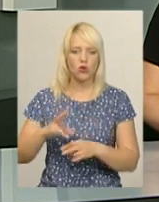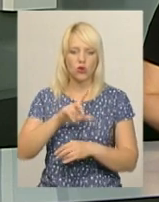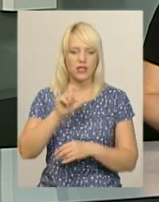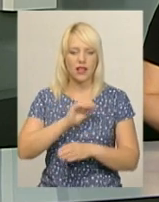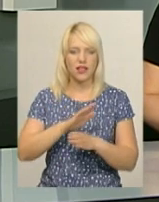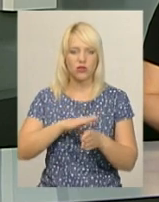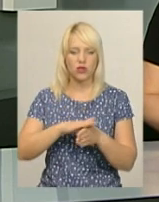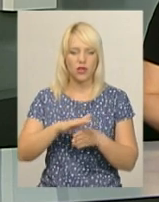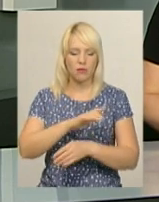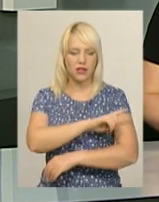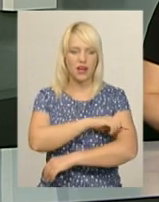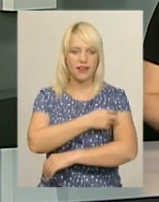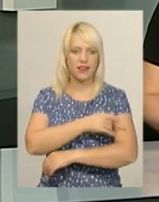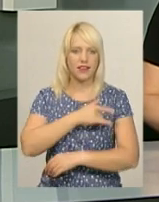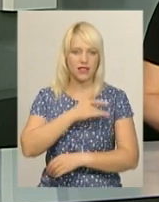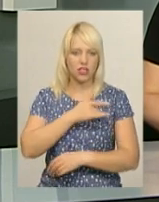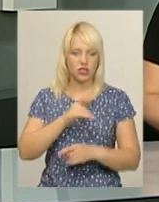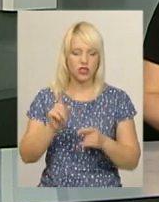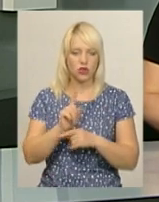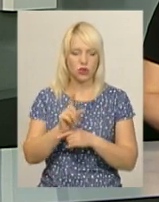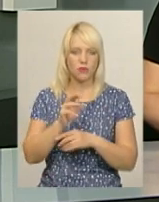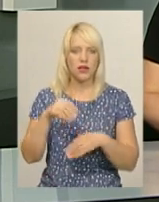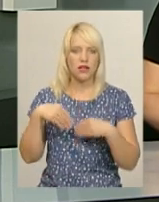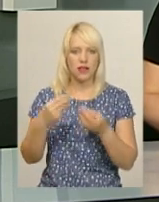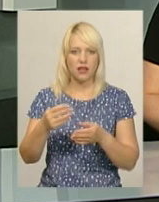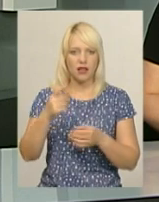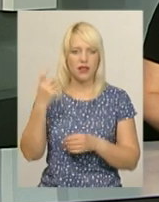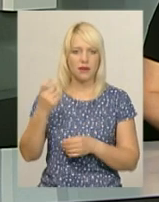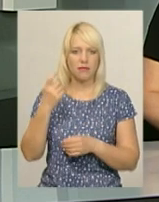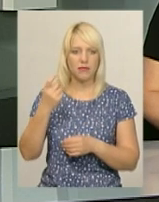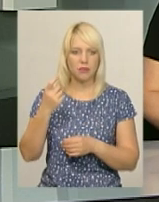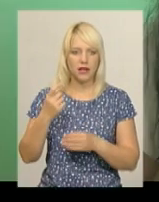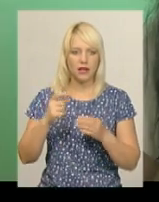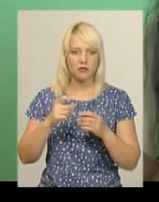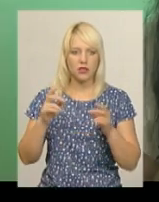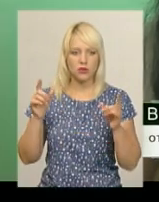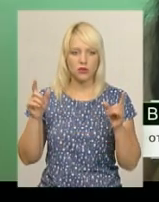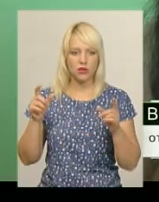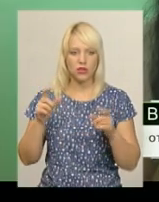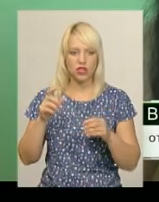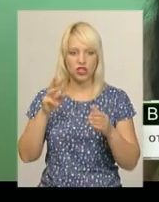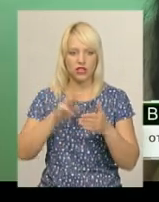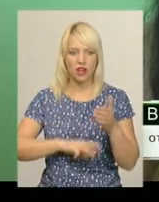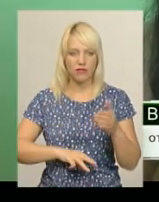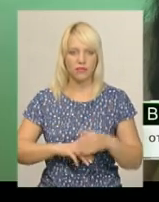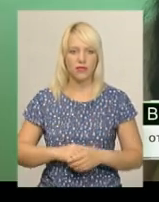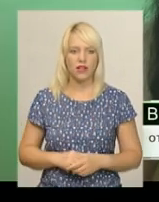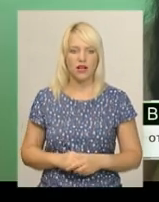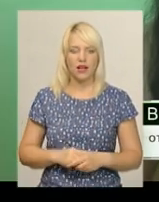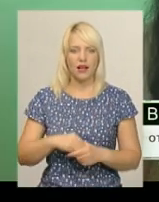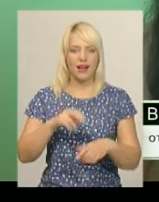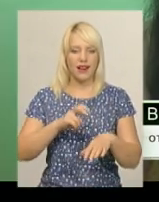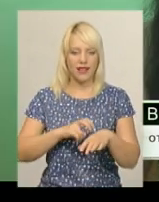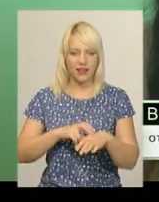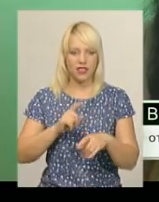норм на підприємця сьогодні наклали штраф. Надія Драганчук, детальніше. Лікар швидкої якраз то сказав, що